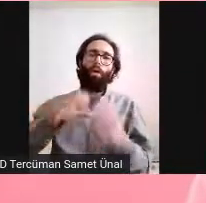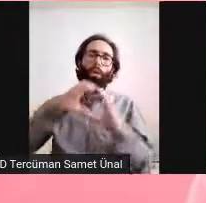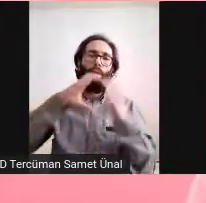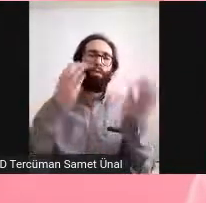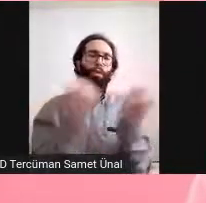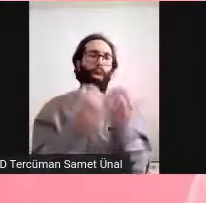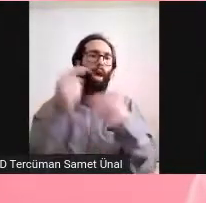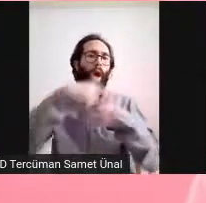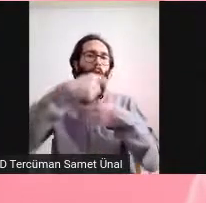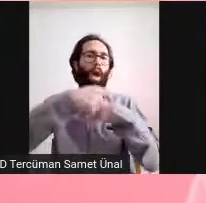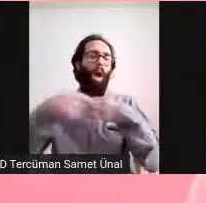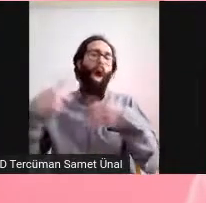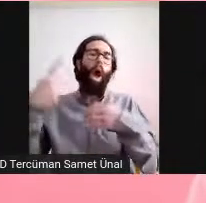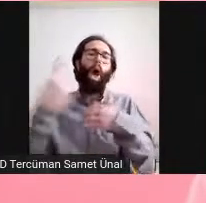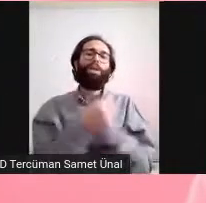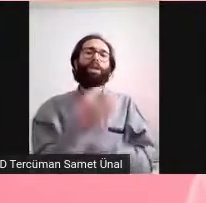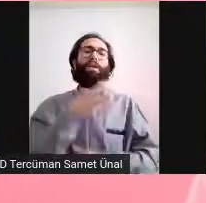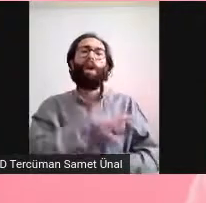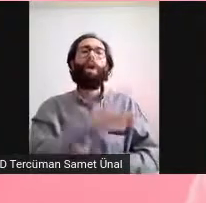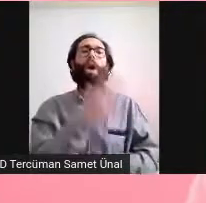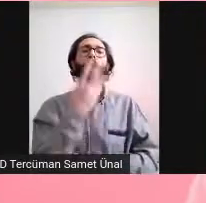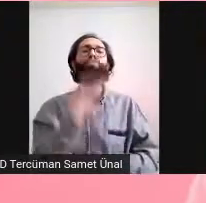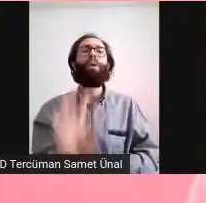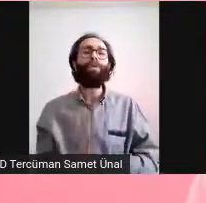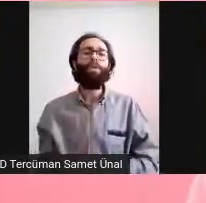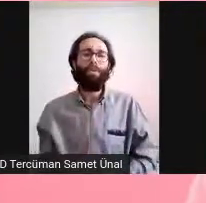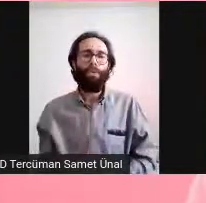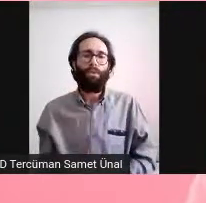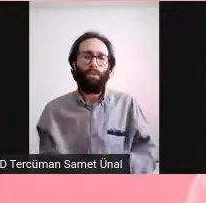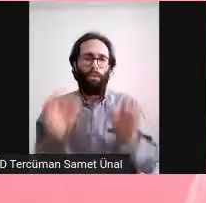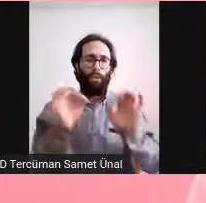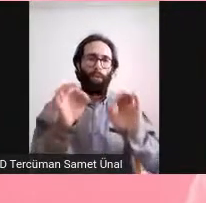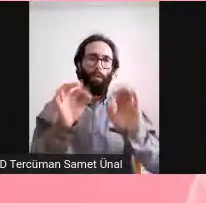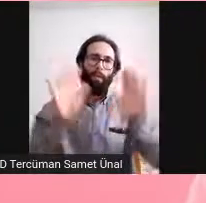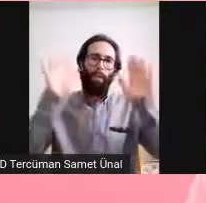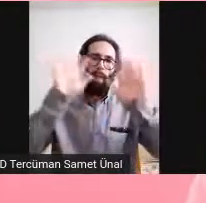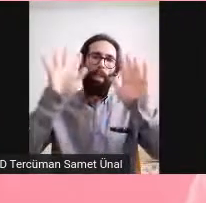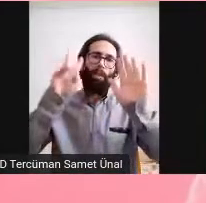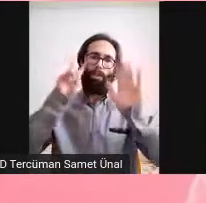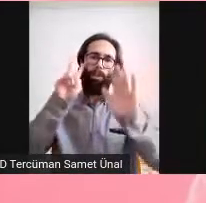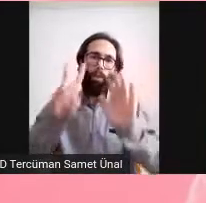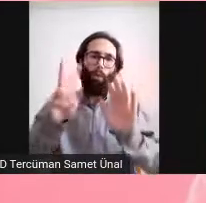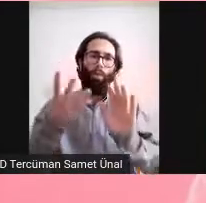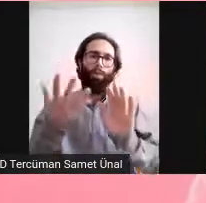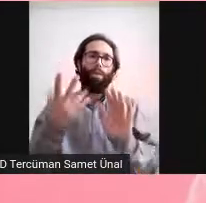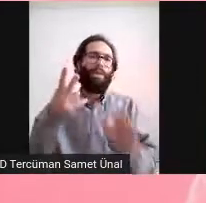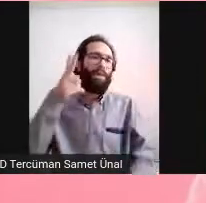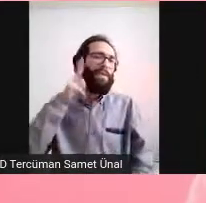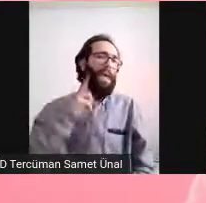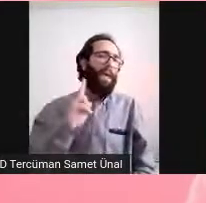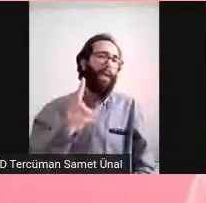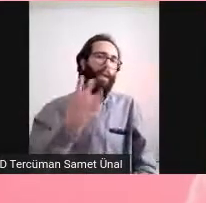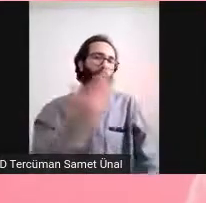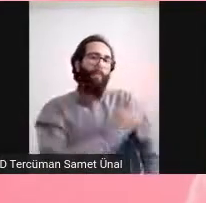televizyonda şeyler falan dönüyor. Hani zengin ülkeler oralara da bir şey göndersin falan gibi.